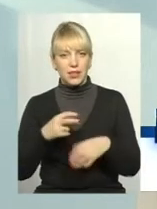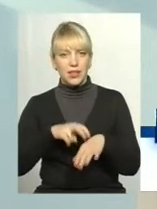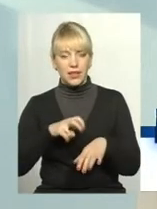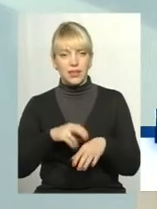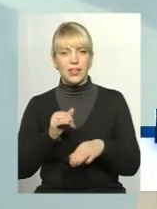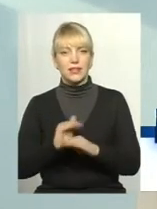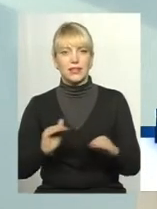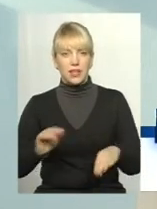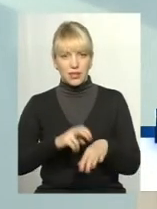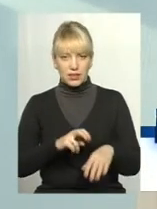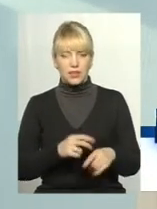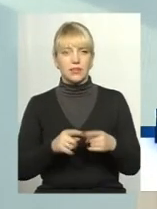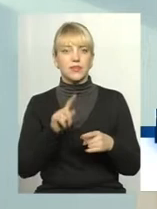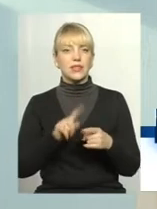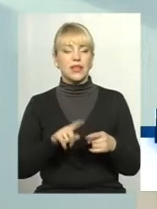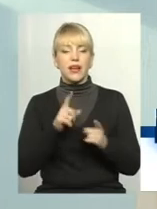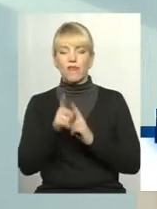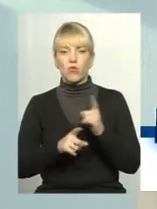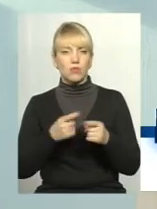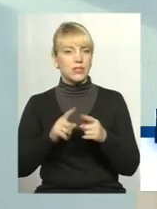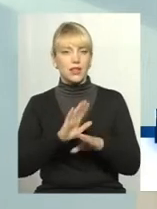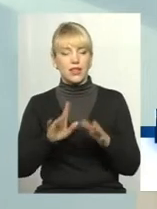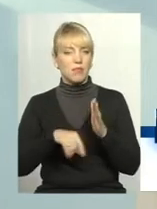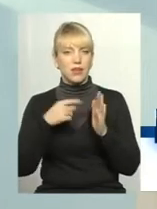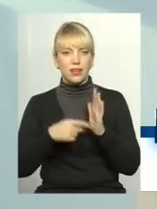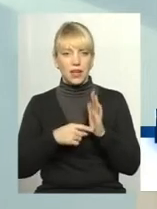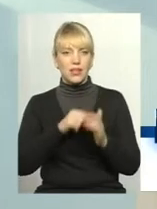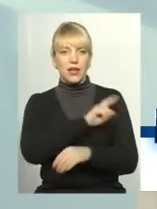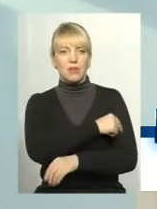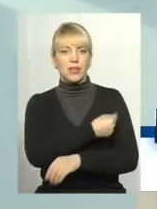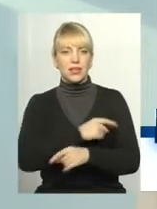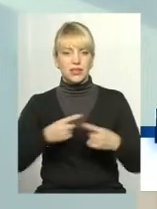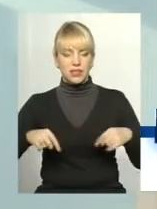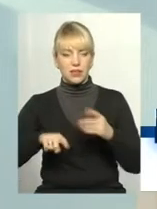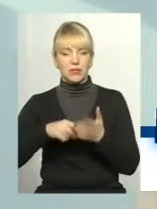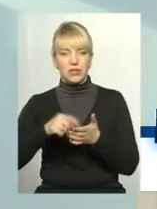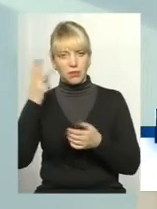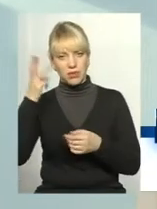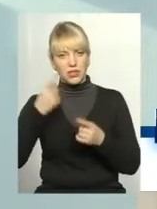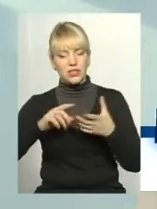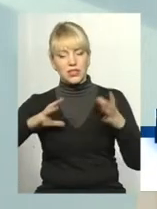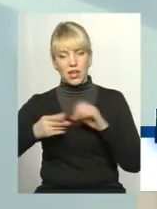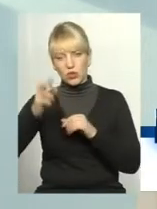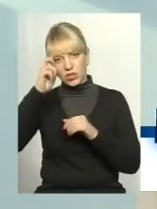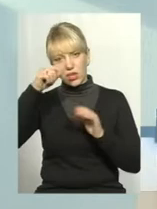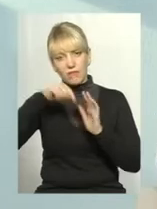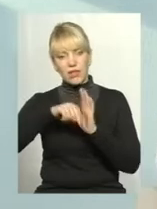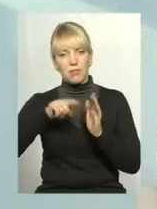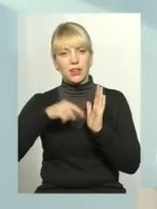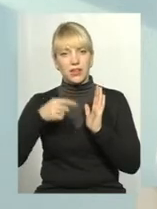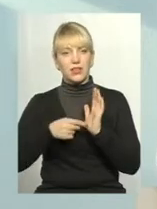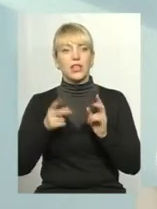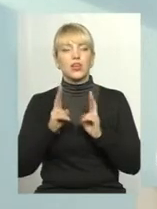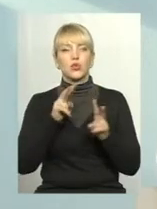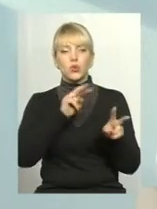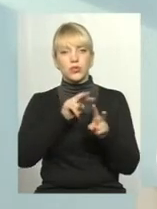Питання реформи, це не питання медицини міста Хмельницького, це таке загальнодержавне питання. Ми можемо це зараз, хто